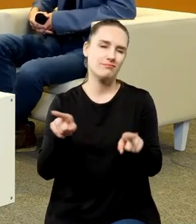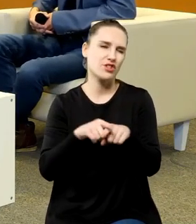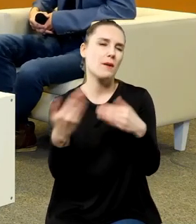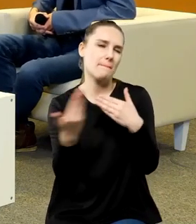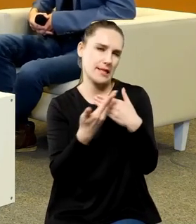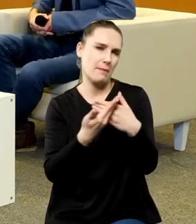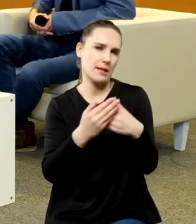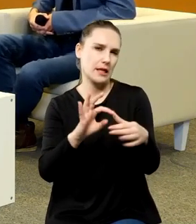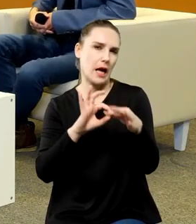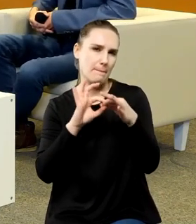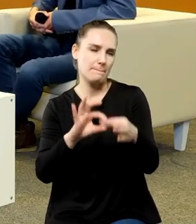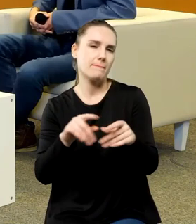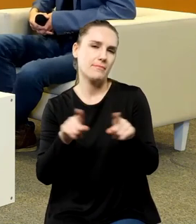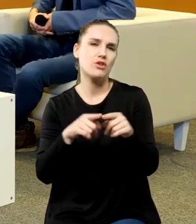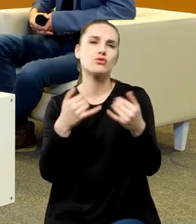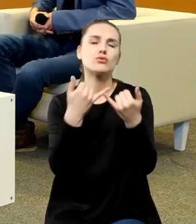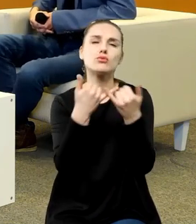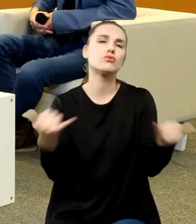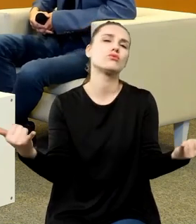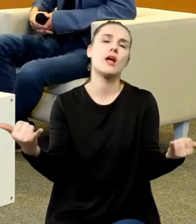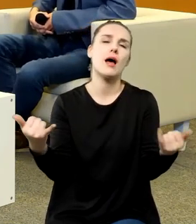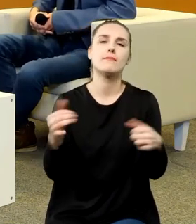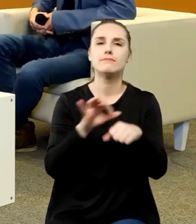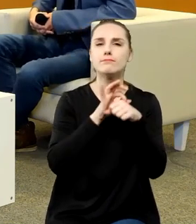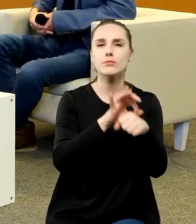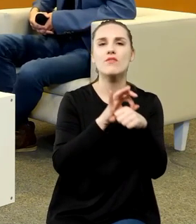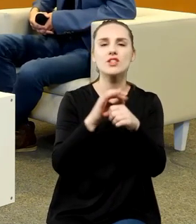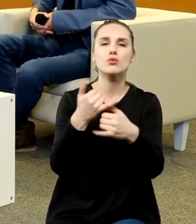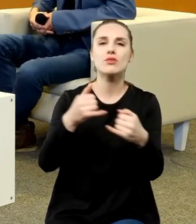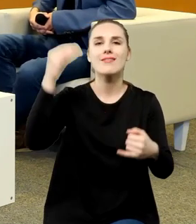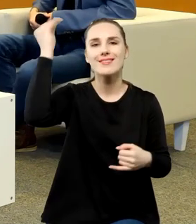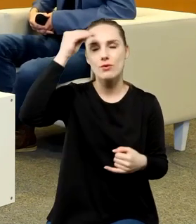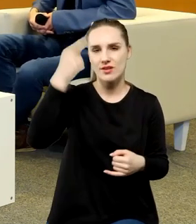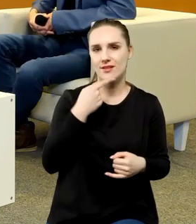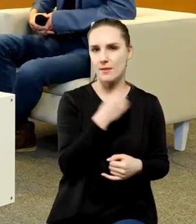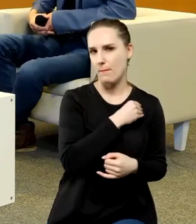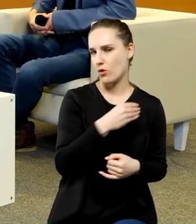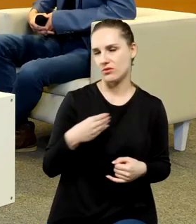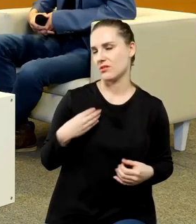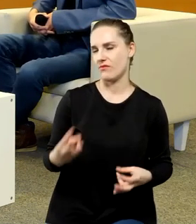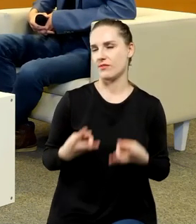i wprowadzanie różnych nauczania w języku polskim.